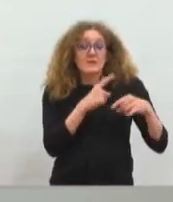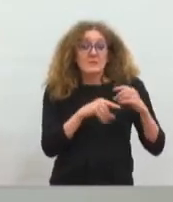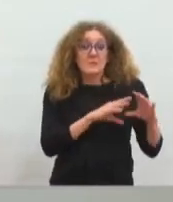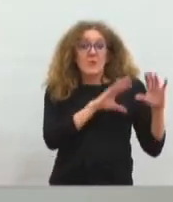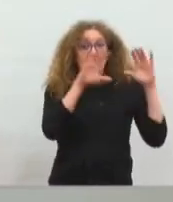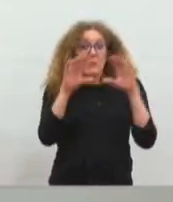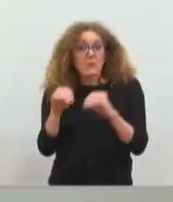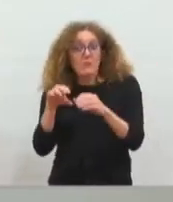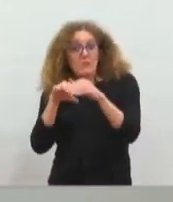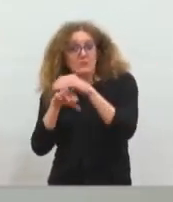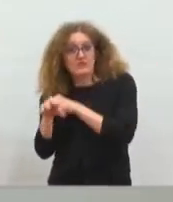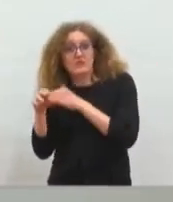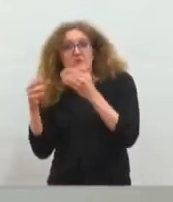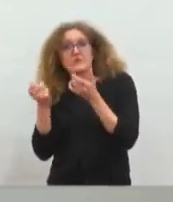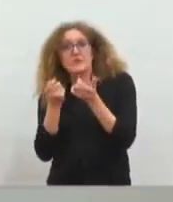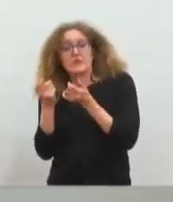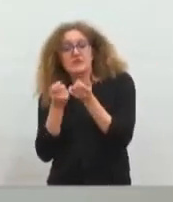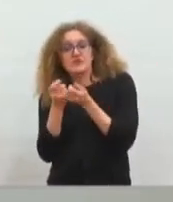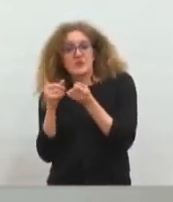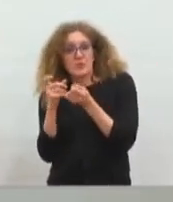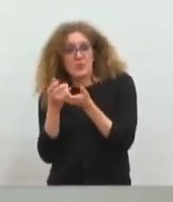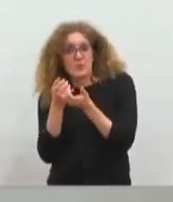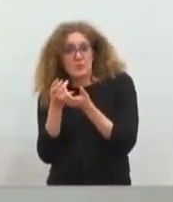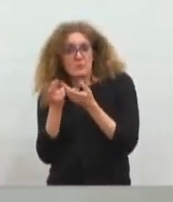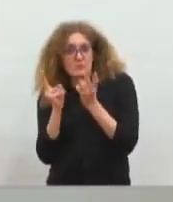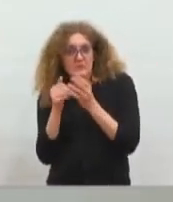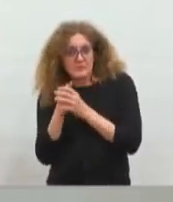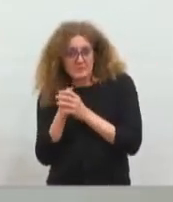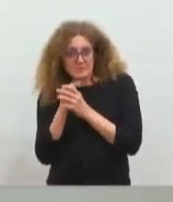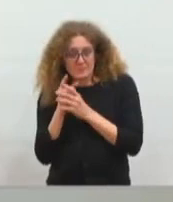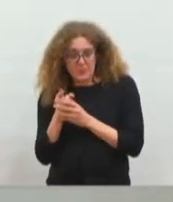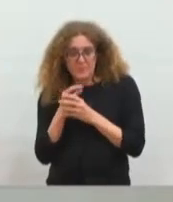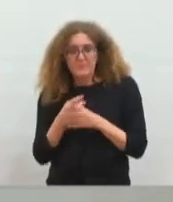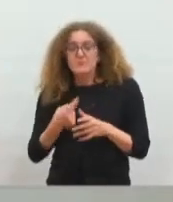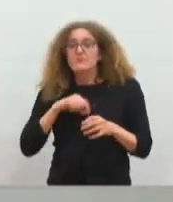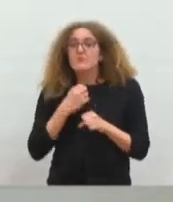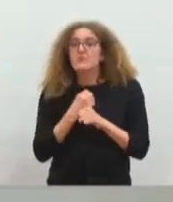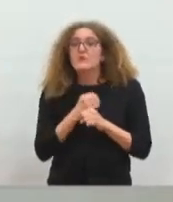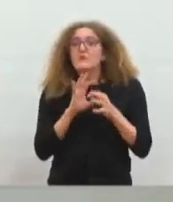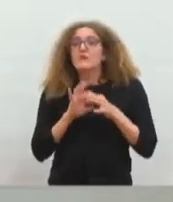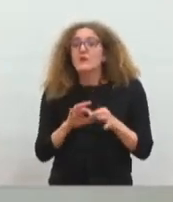travail a été fait avec une assistance d'une AMO et avec les services.